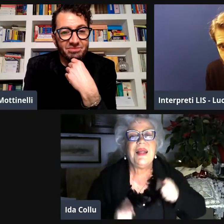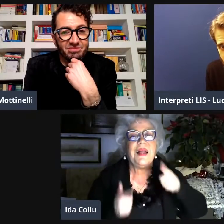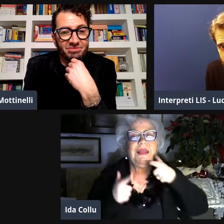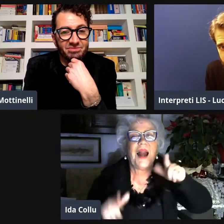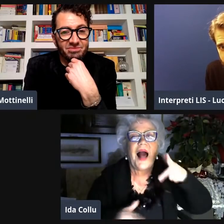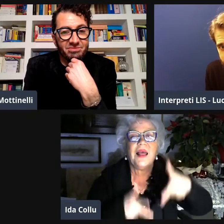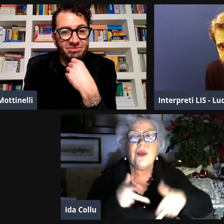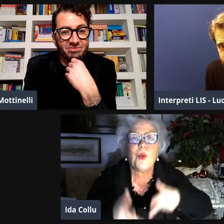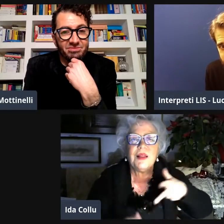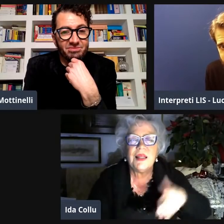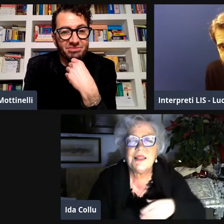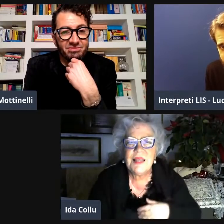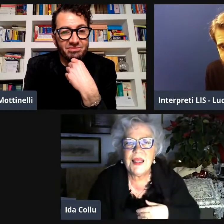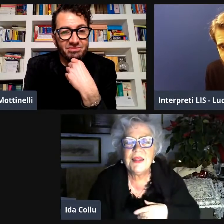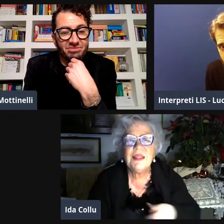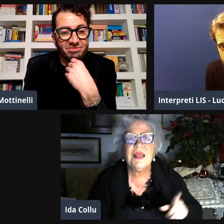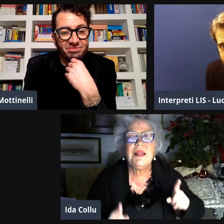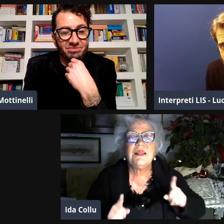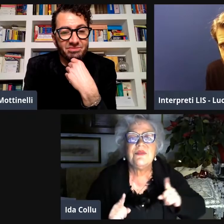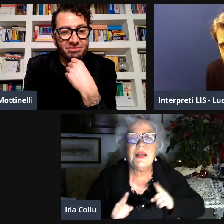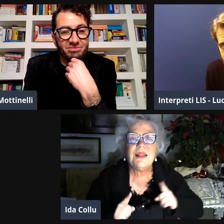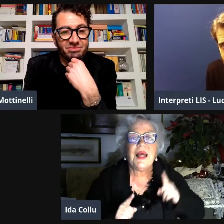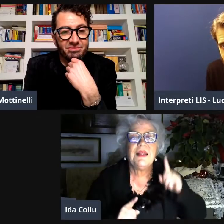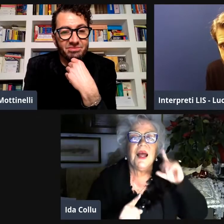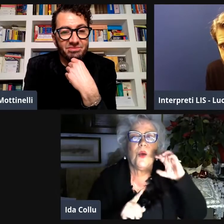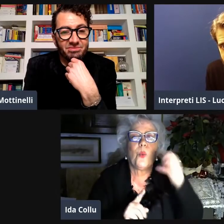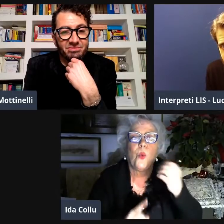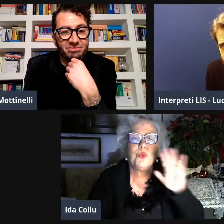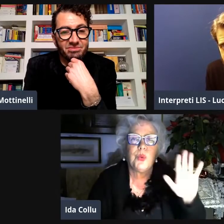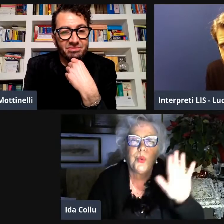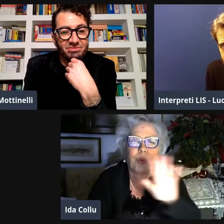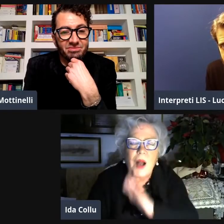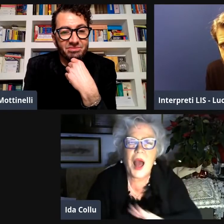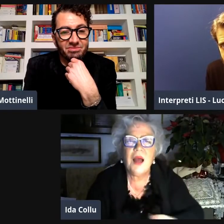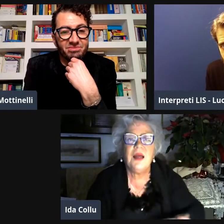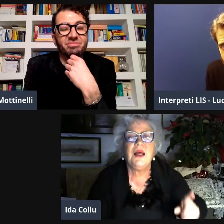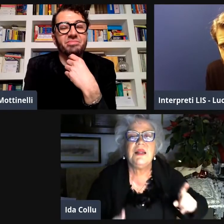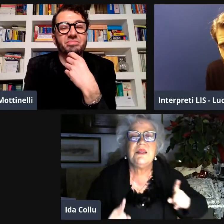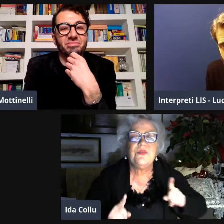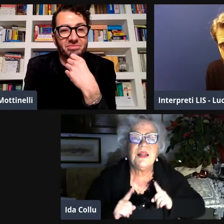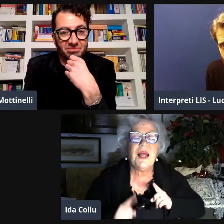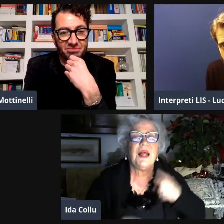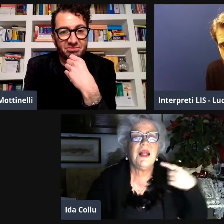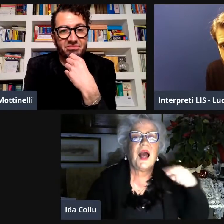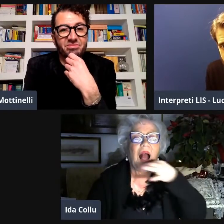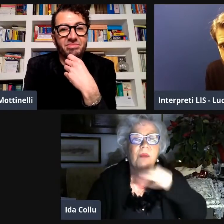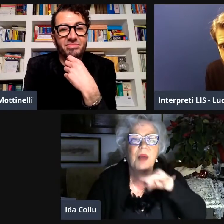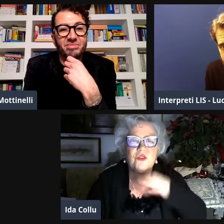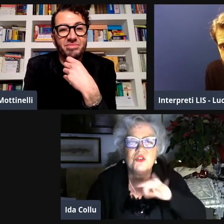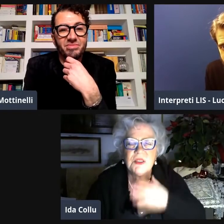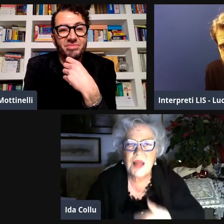dovete far rubare difendete la lingua dei segni difendete la vostra cultura